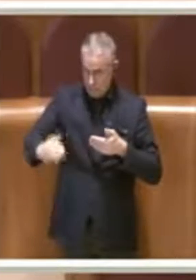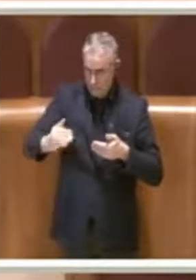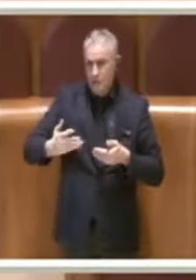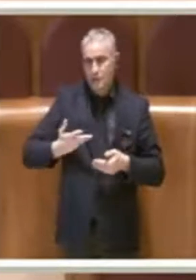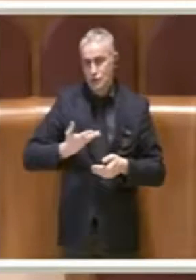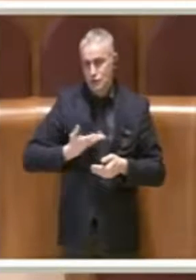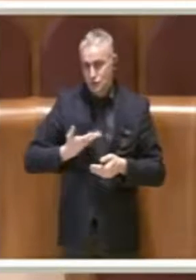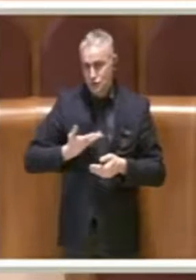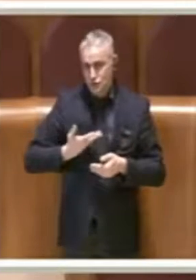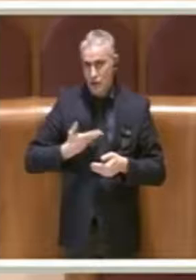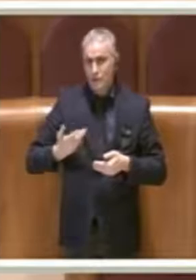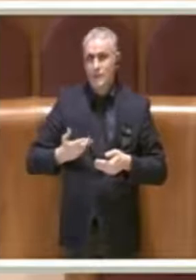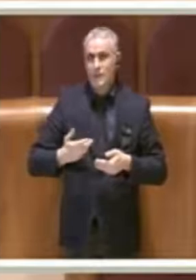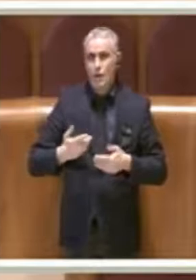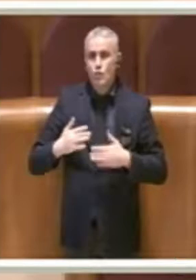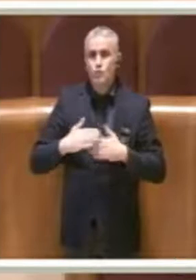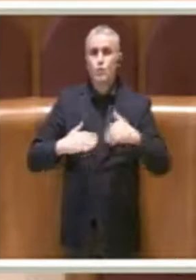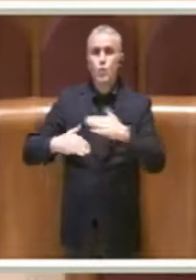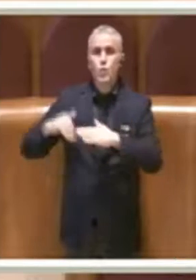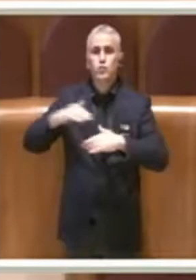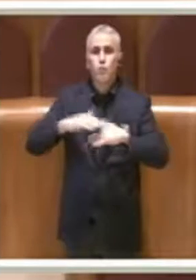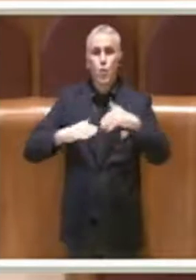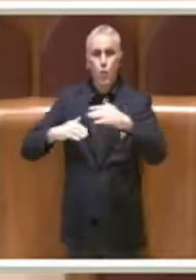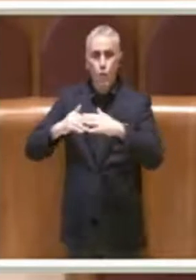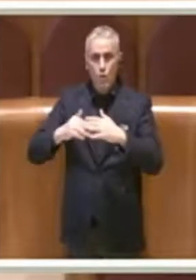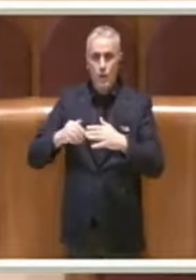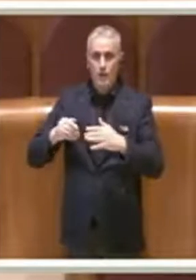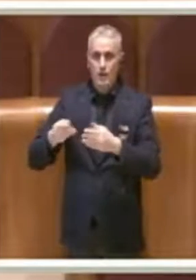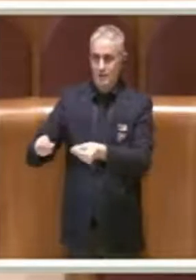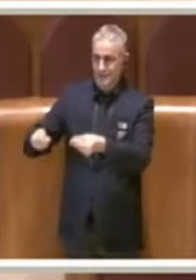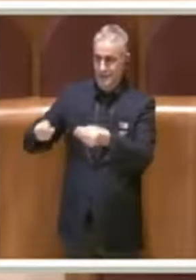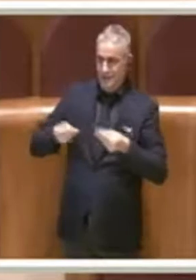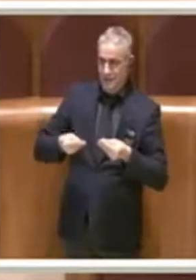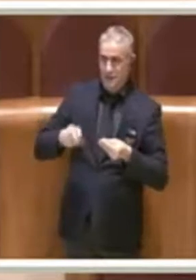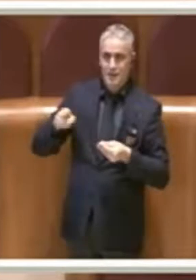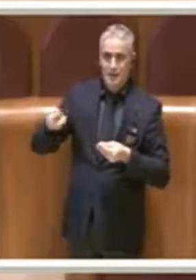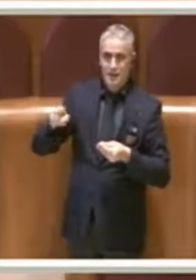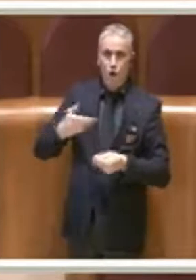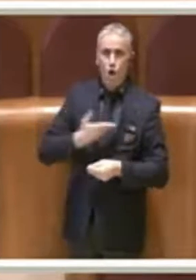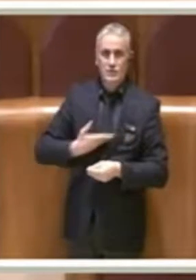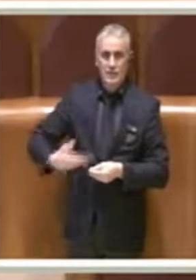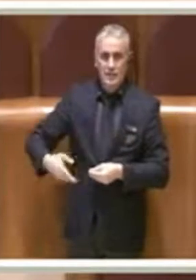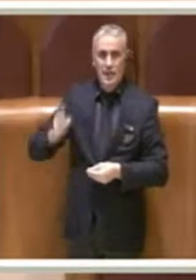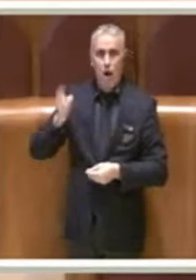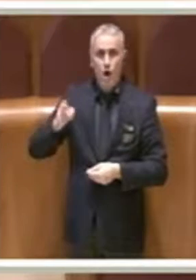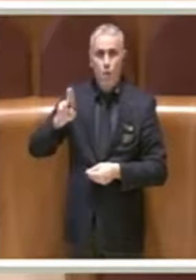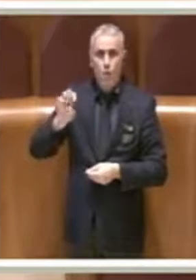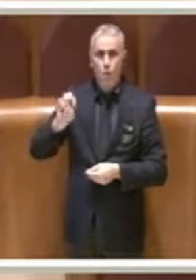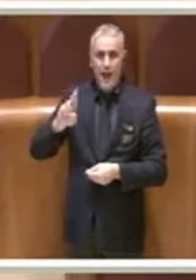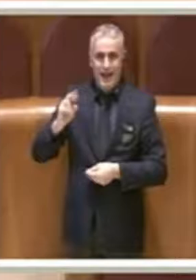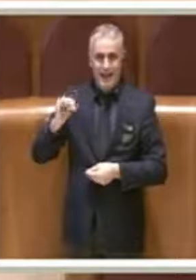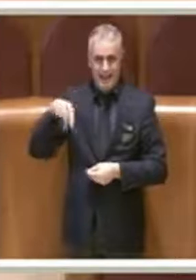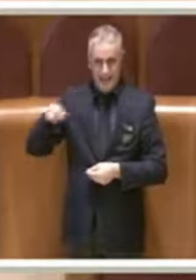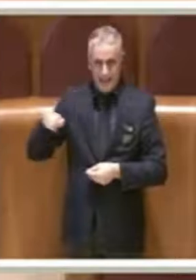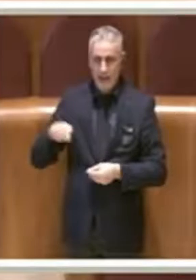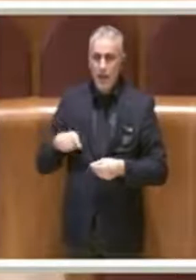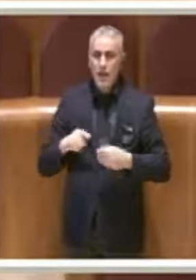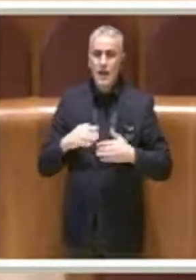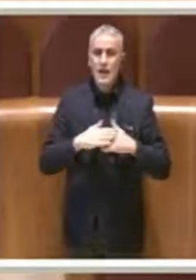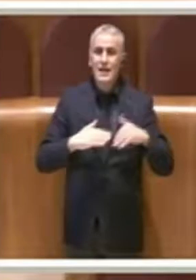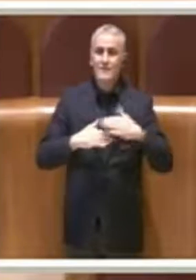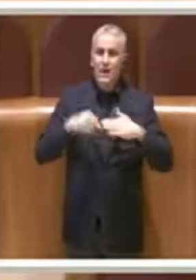le strutture che sono state presentate dalla consigliera guerrini le strutture le indichiamo come